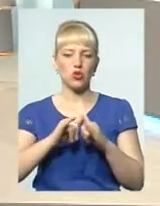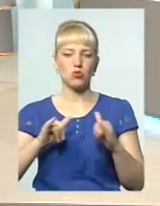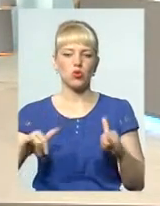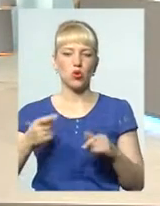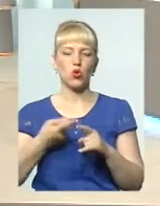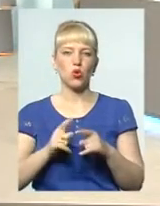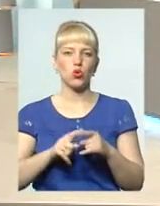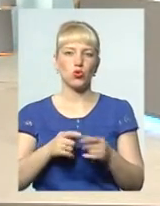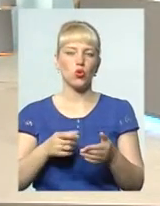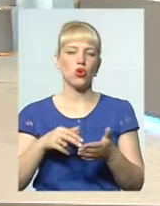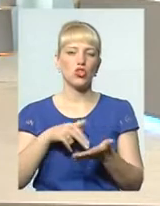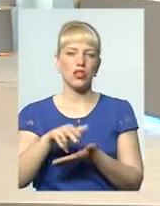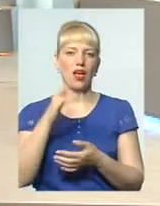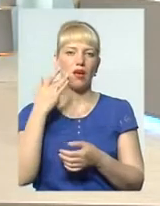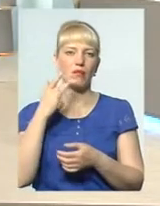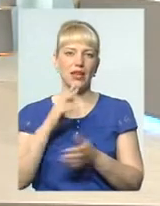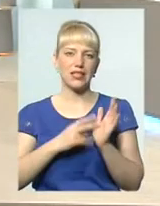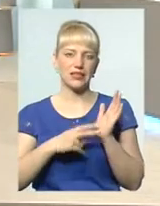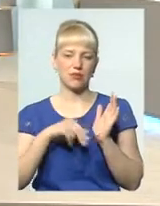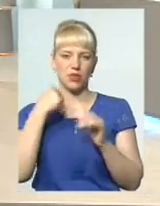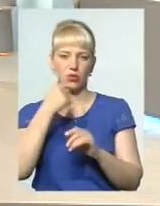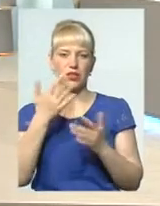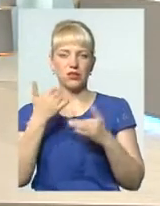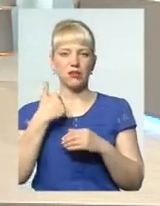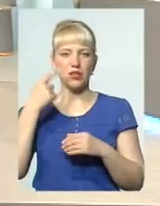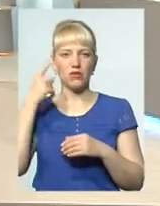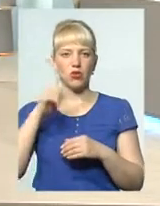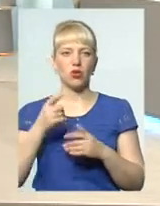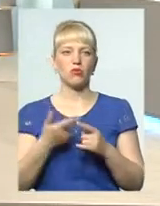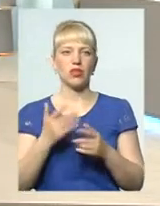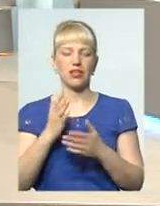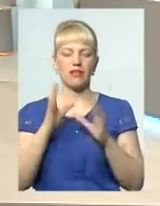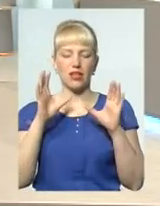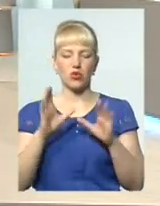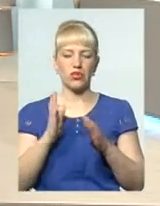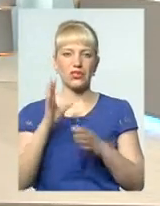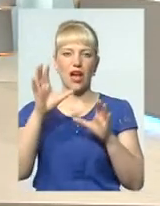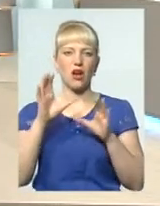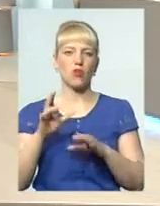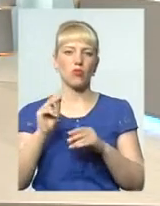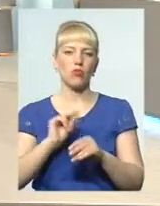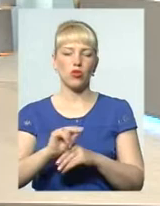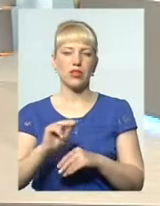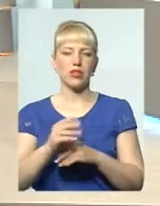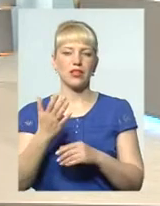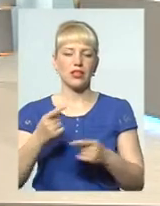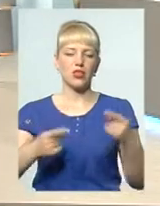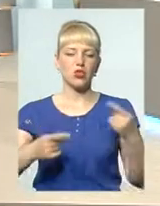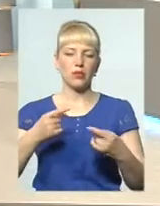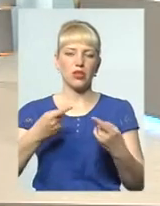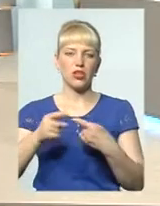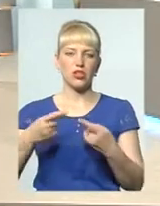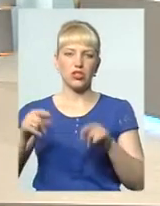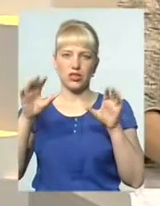70 років. Наскільки мені відомо, в законодавстві нашому є лише закон про наставництво, який суттєво суперечить низці інших